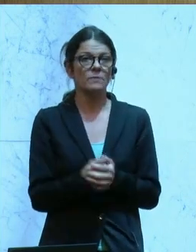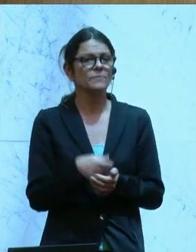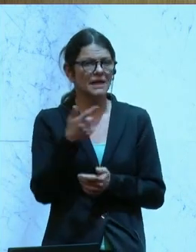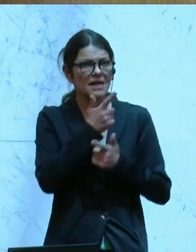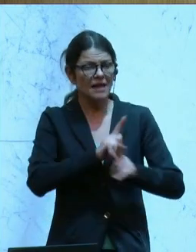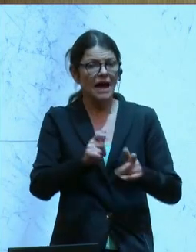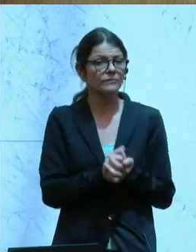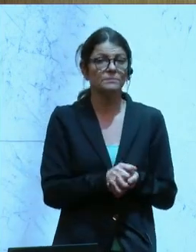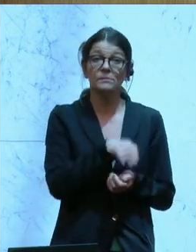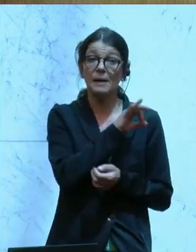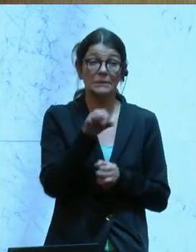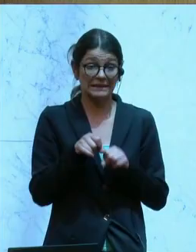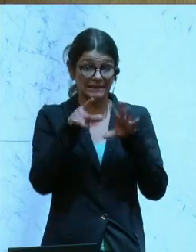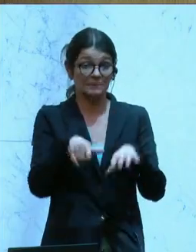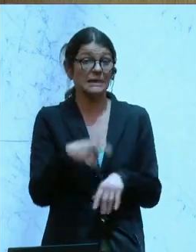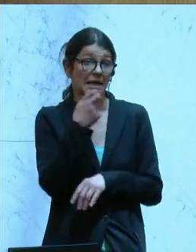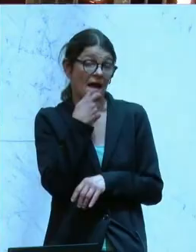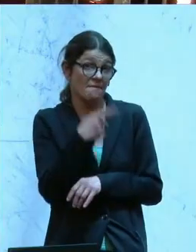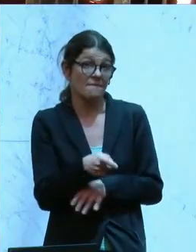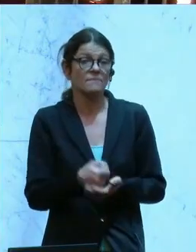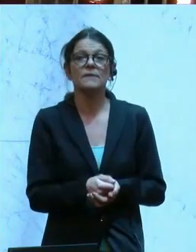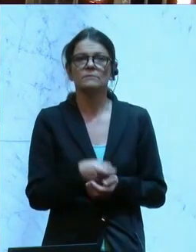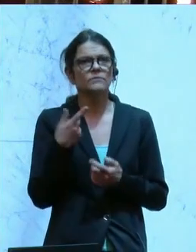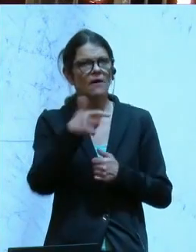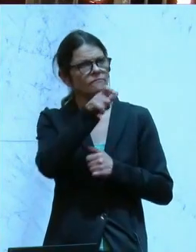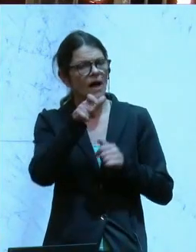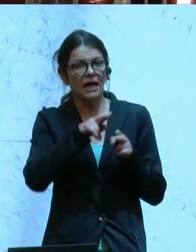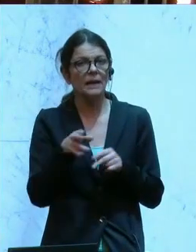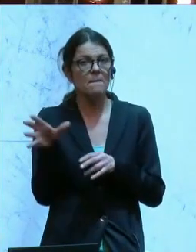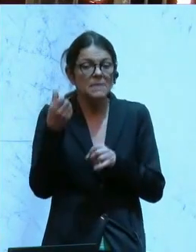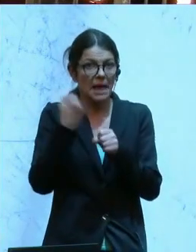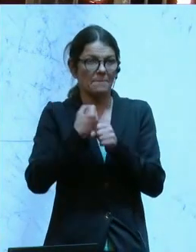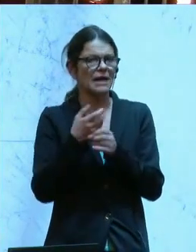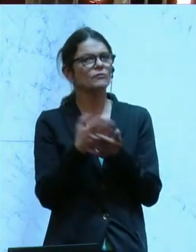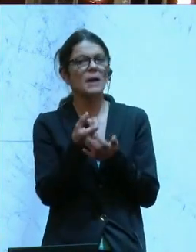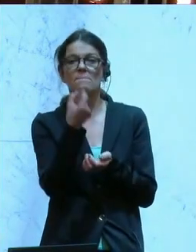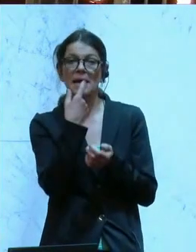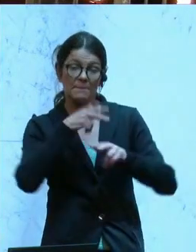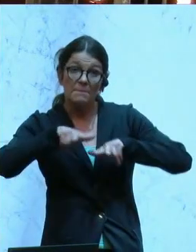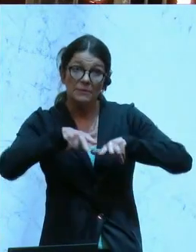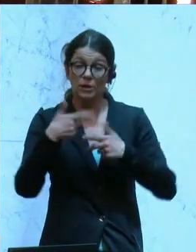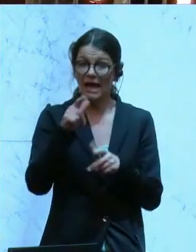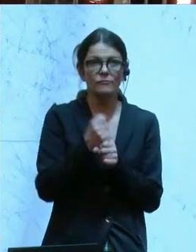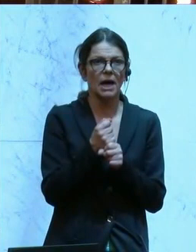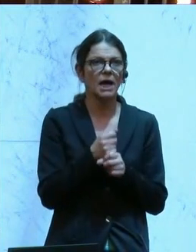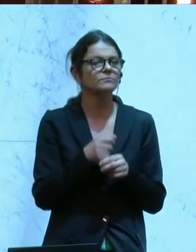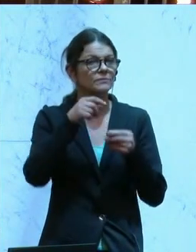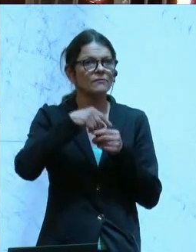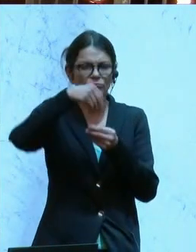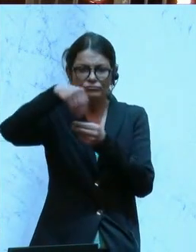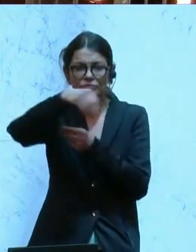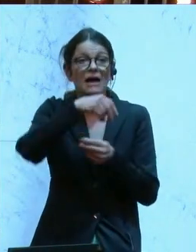dürfen bis zum Erreichen des 17. Lebensjahres, fachgerechte Mitwirkungen im Rahmen des Medikamentenmanagements, Dispensierung von